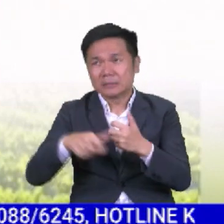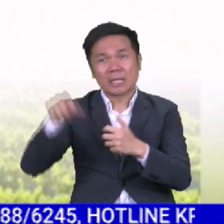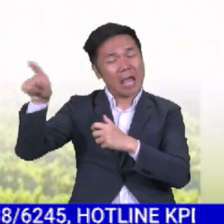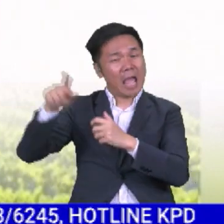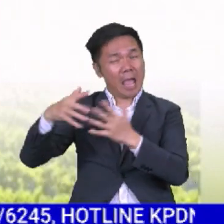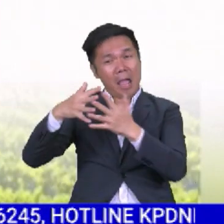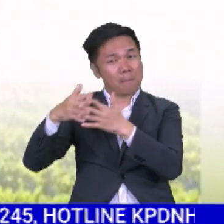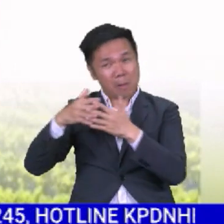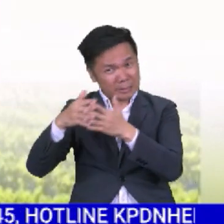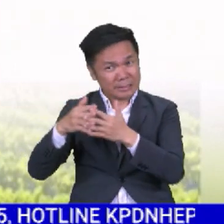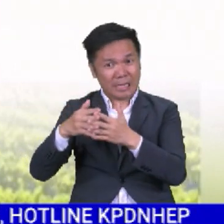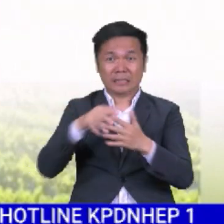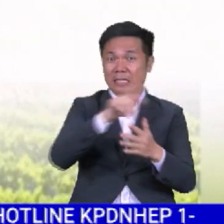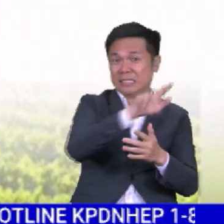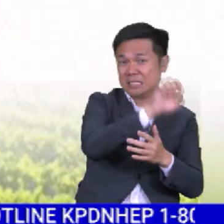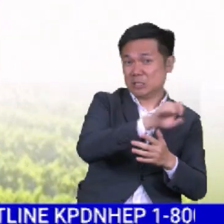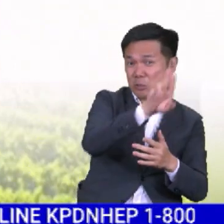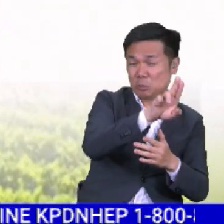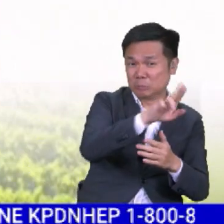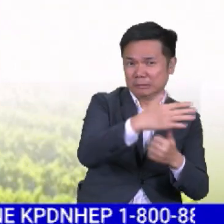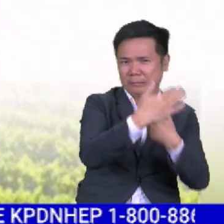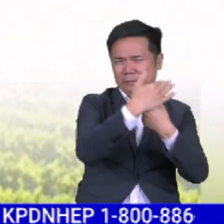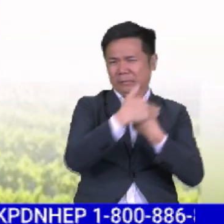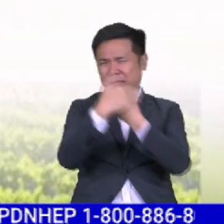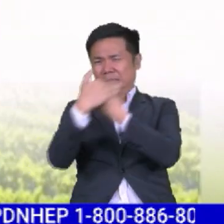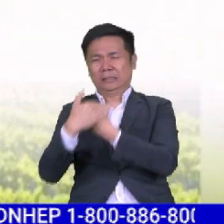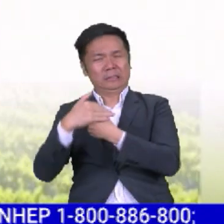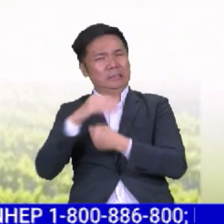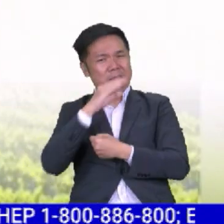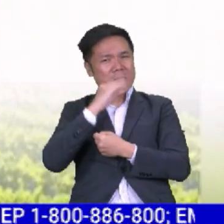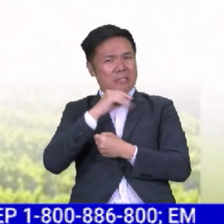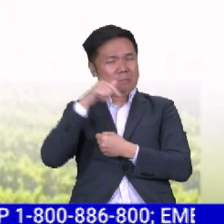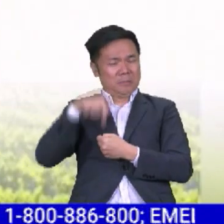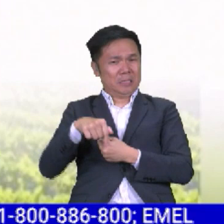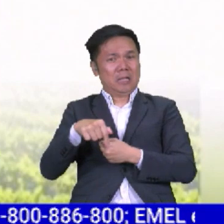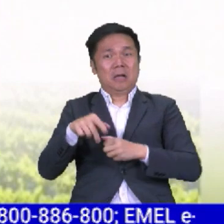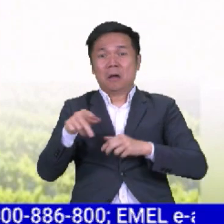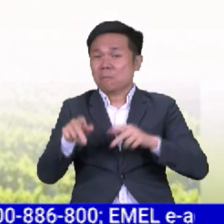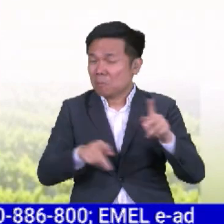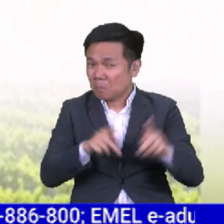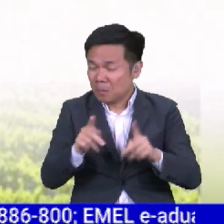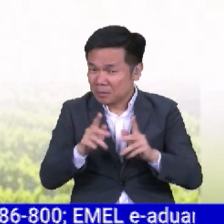AS dan Kesatuan Eropah berhubung dawaan buruh paksa.